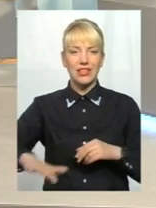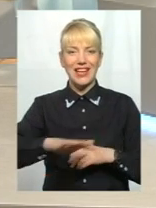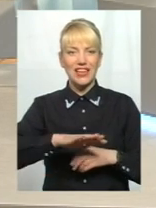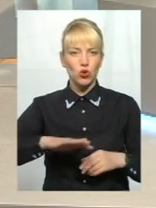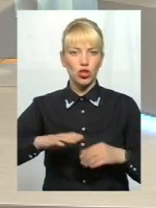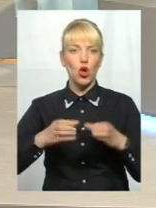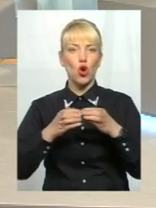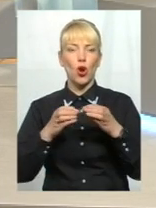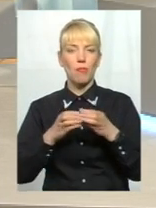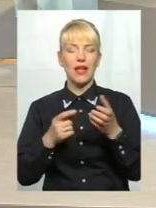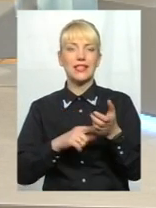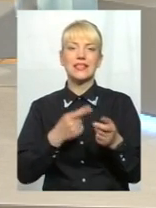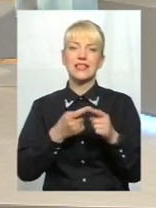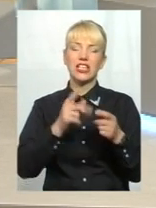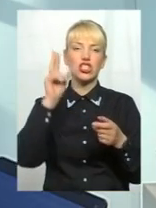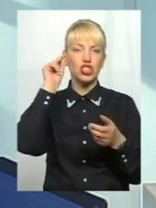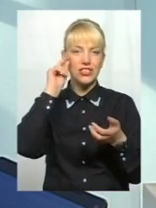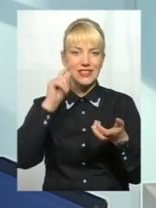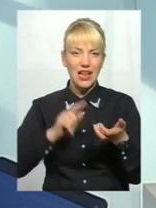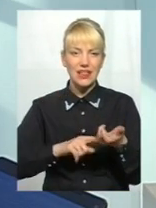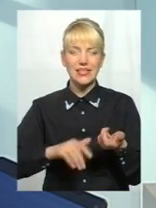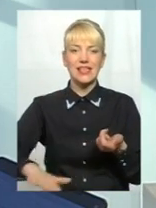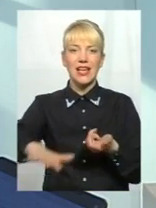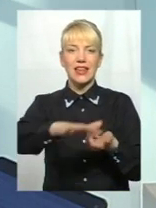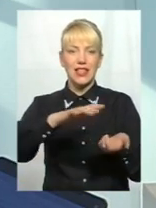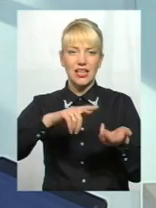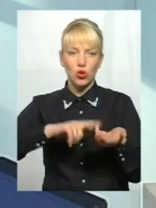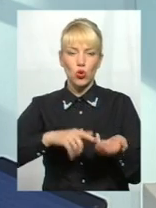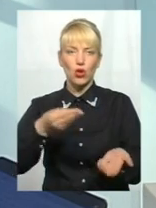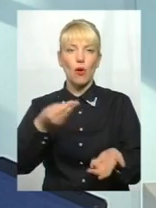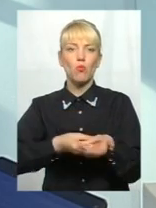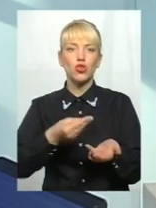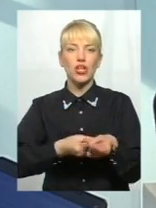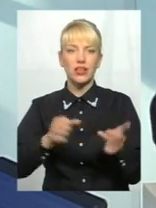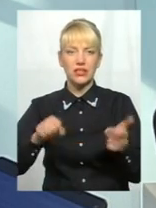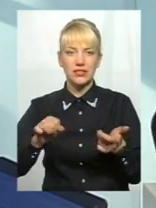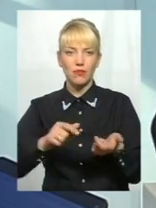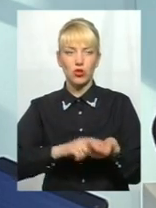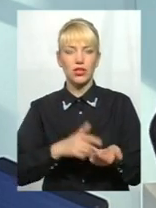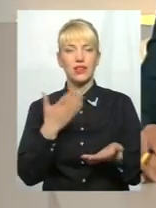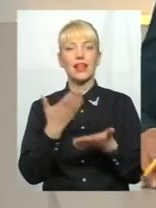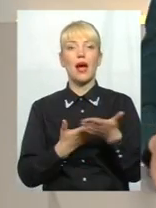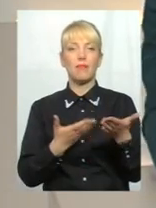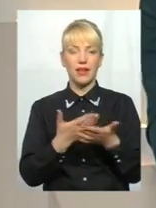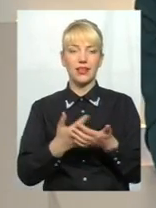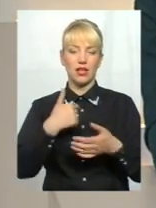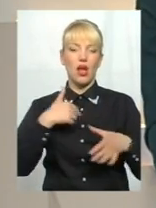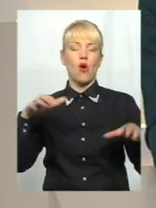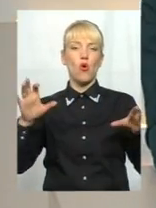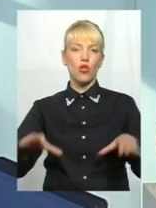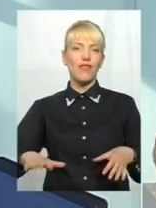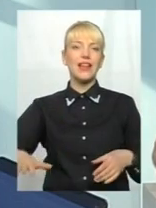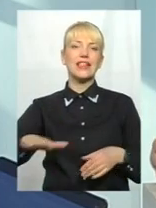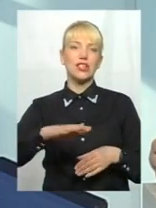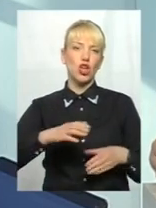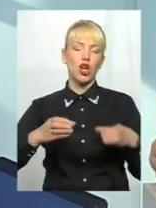бюджетної спроможності, оптимальності пересування. Умовно кажучи, я голова територіальної громади. Я,